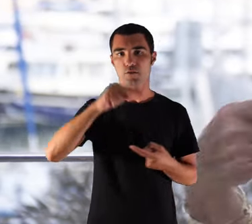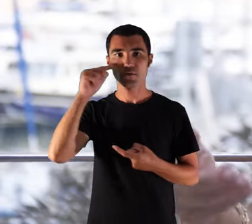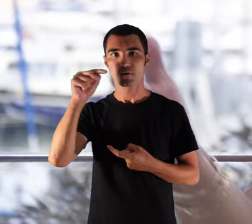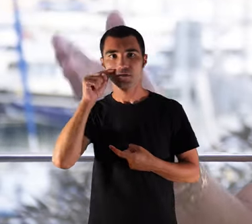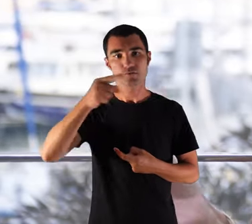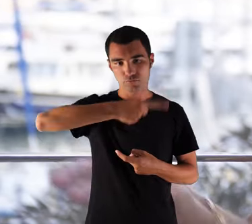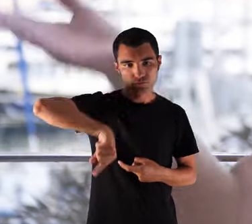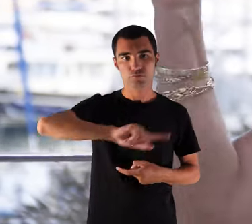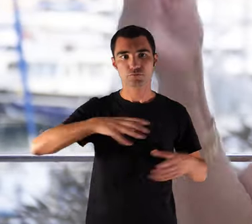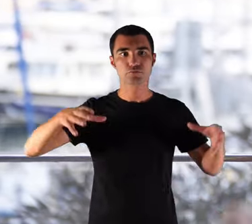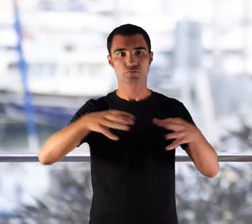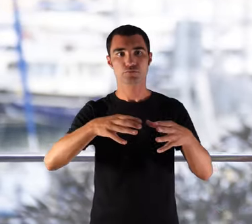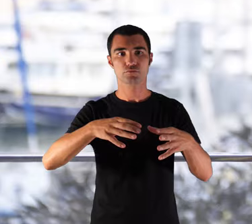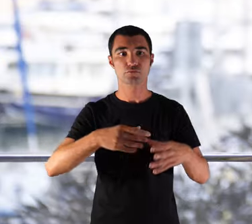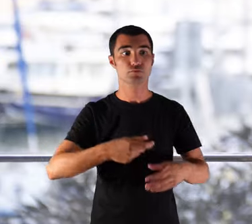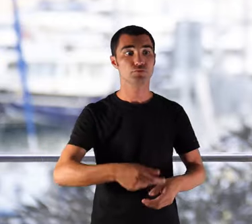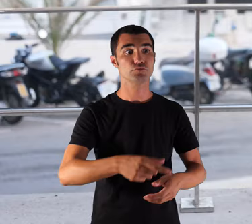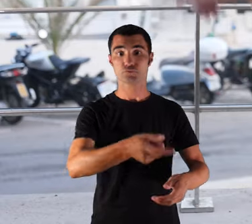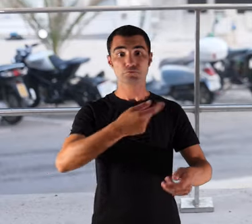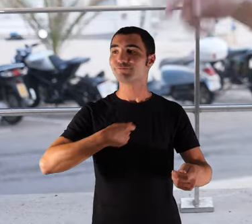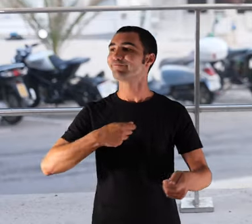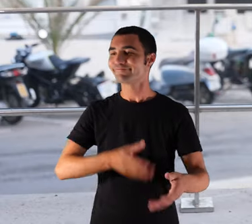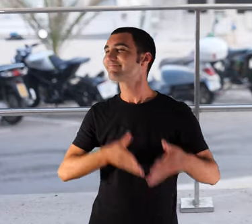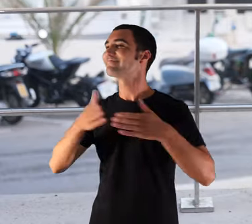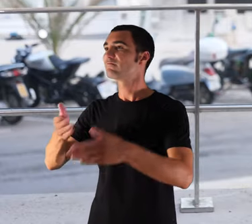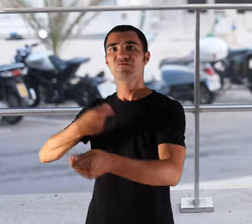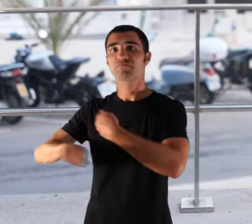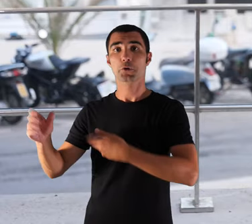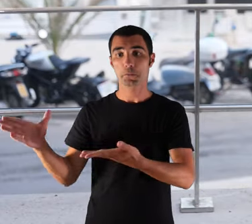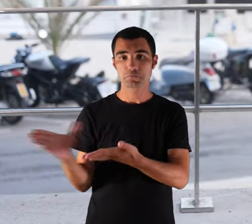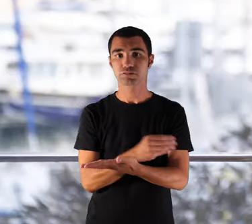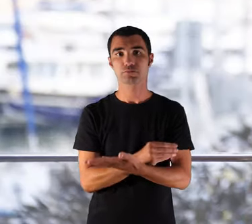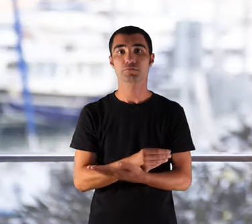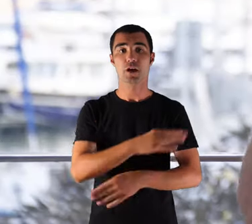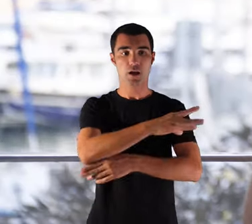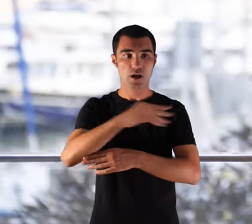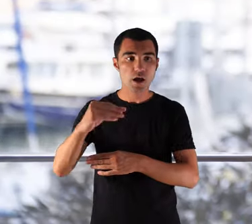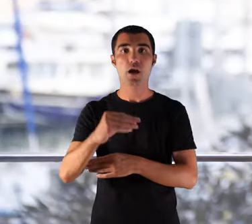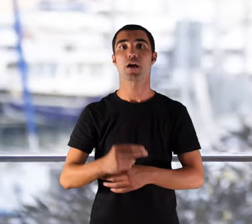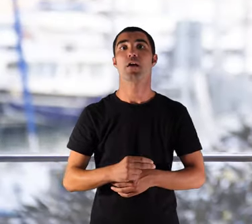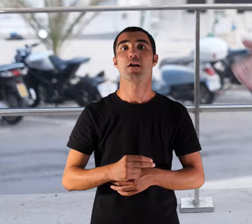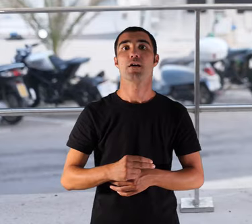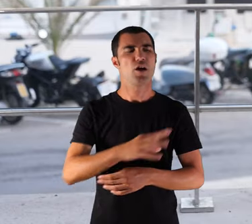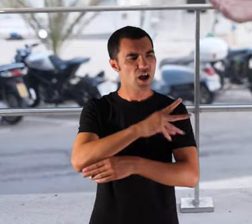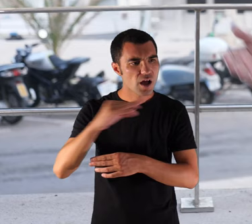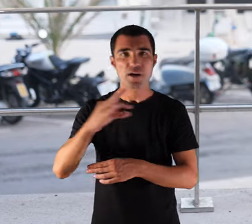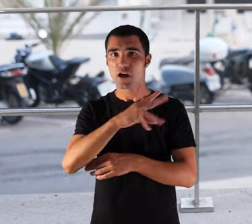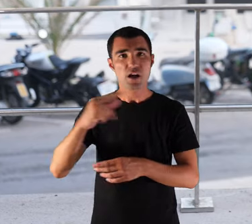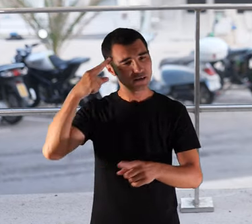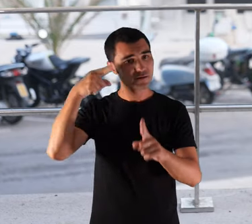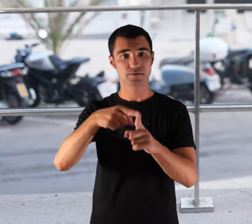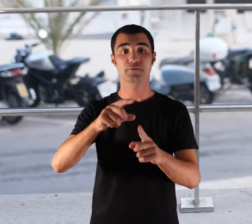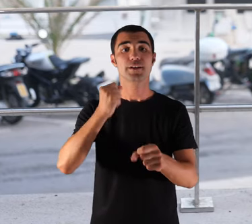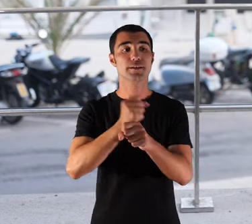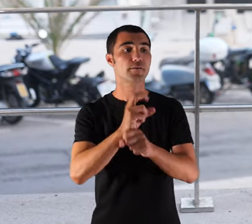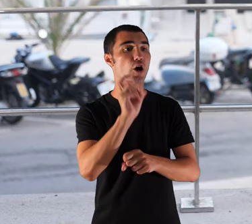i pentures agafaves i ja els tenia tot venuts a dins de barques al vespre anàvem a pescar calamars calamars, domèixi calamars perquè si anàvem a fer